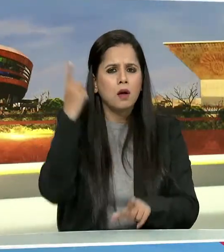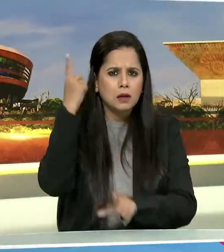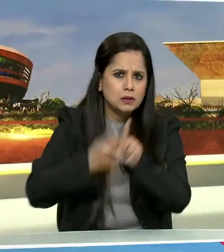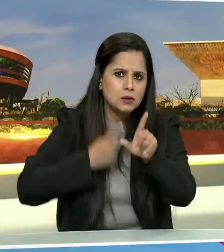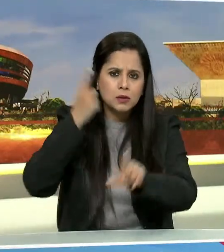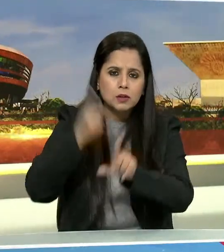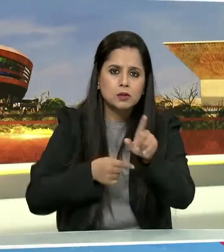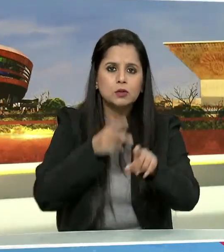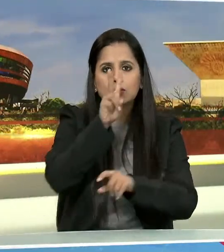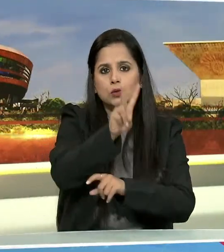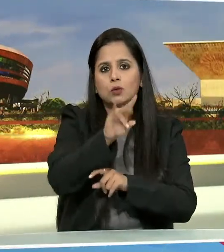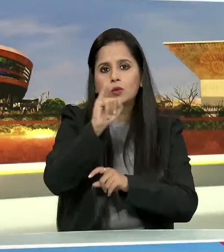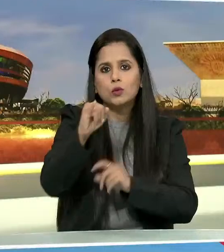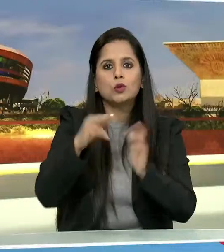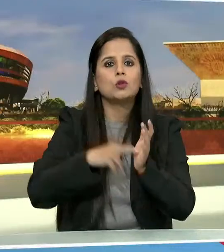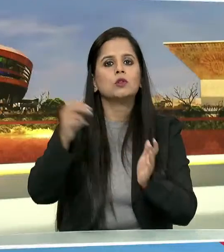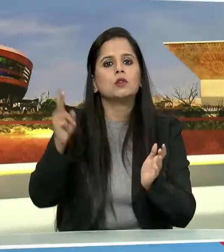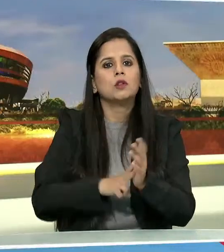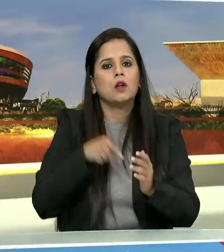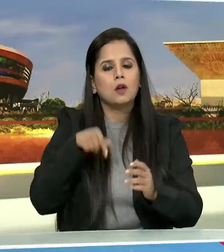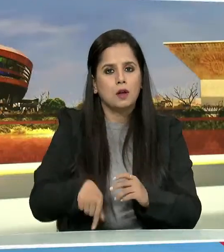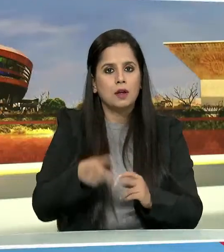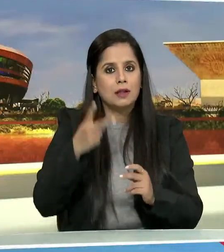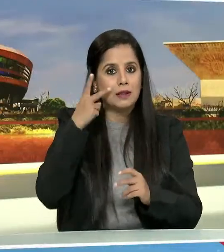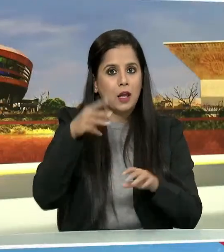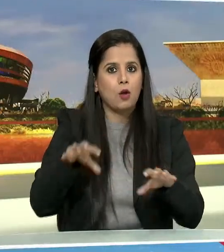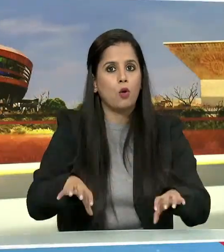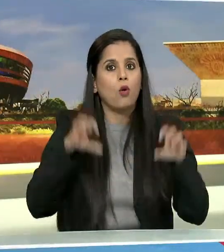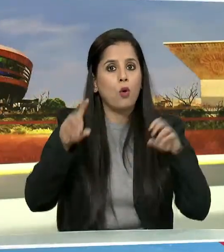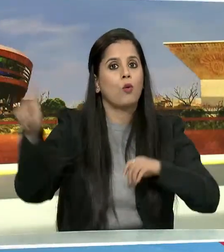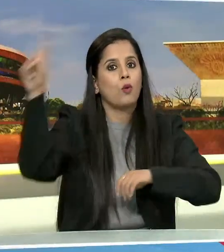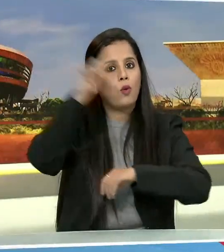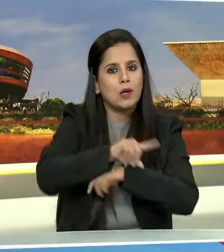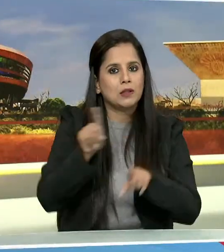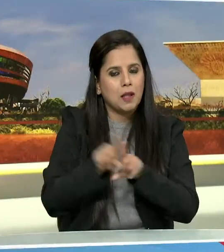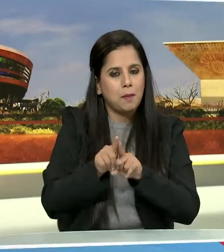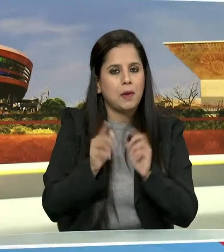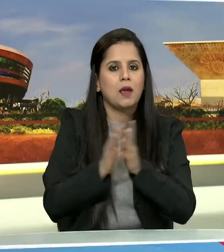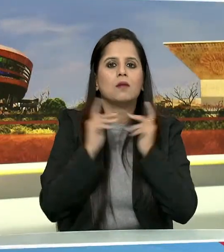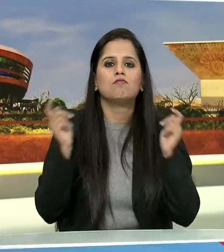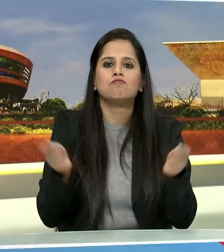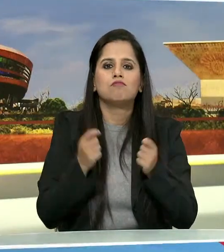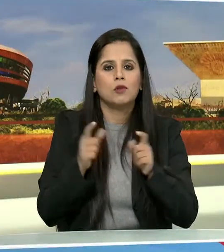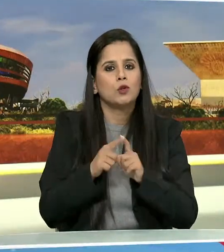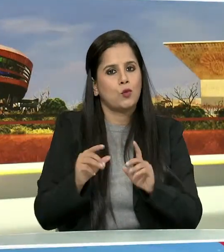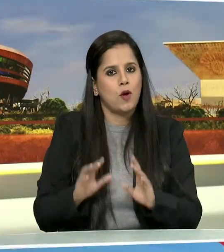साल 26 नवंबर को सम्विधान दिवस मनाया जाता है